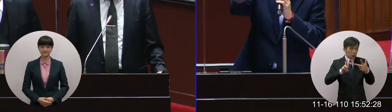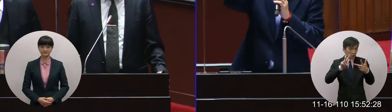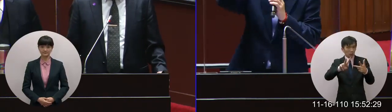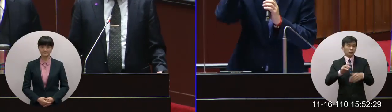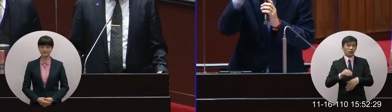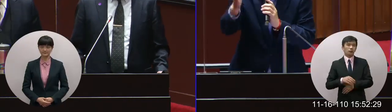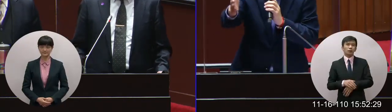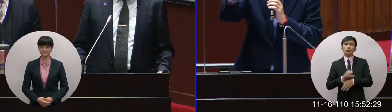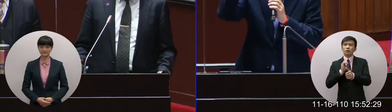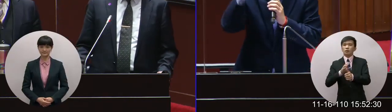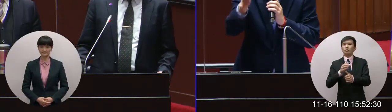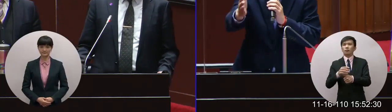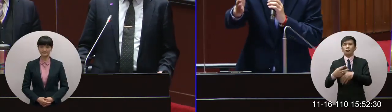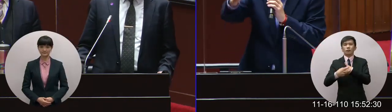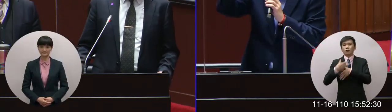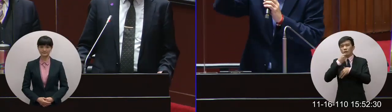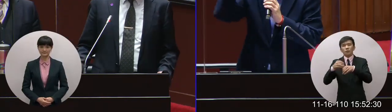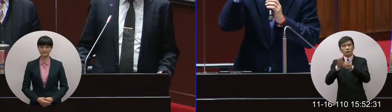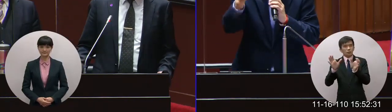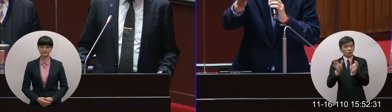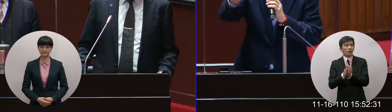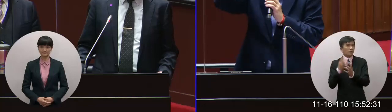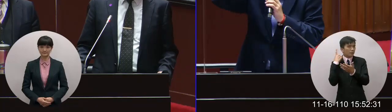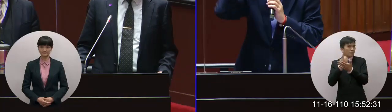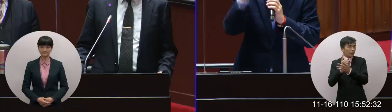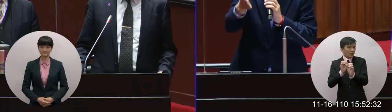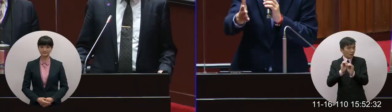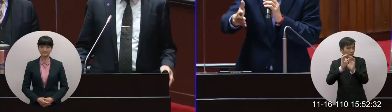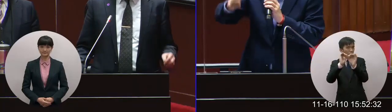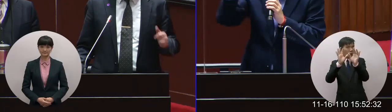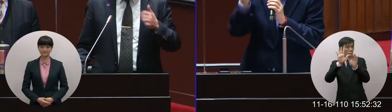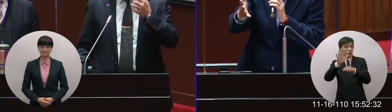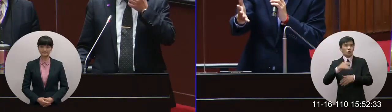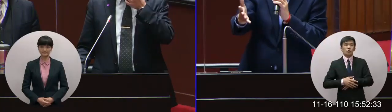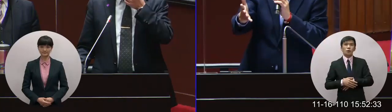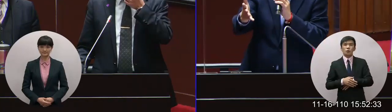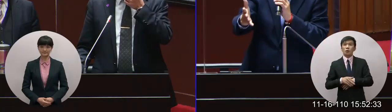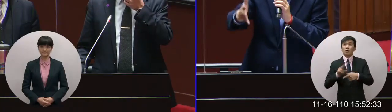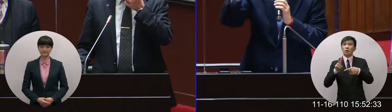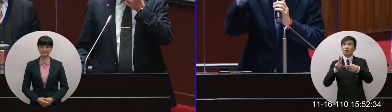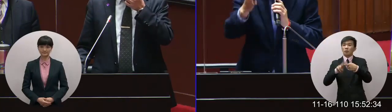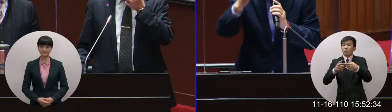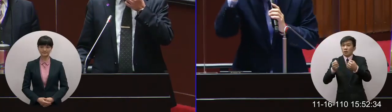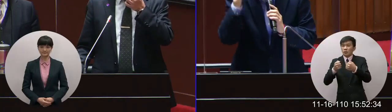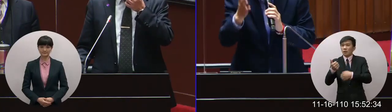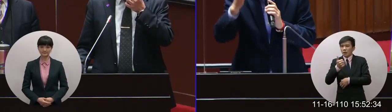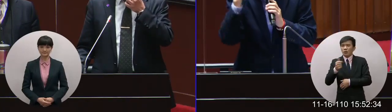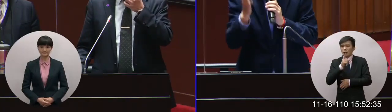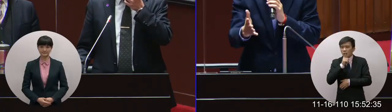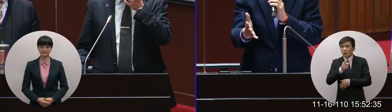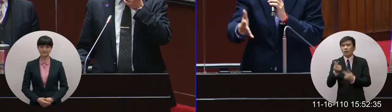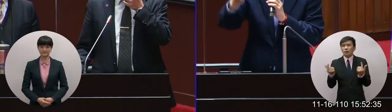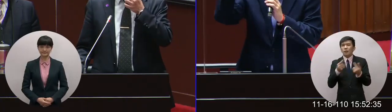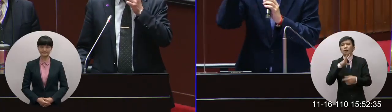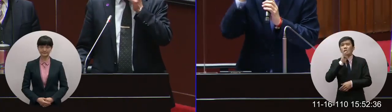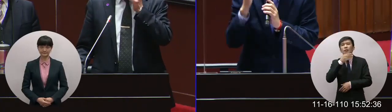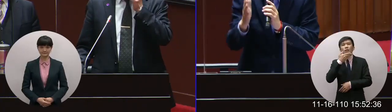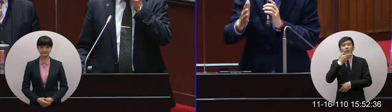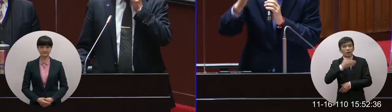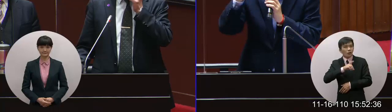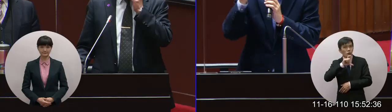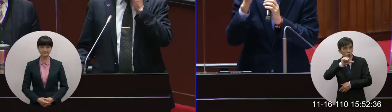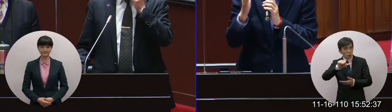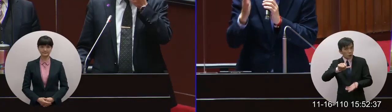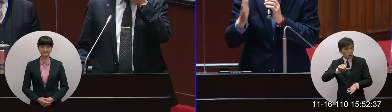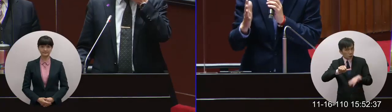現在每一天廣告文宣我看到莊仁槍他們在講拜託現在六十五歲以上的長輩還有